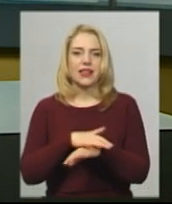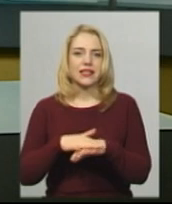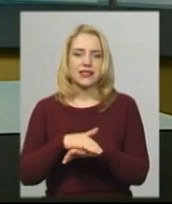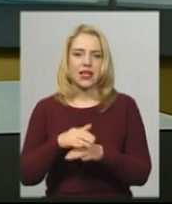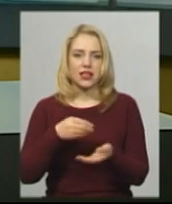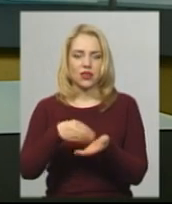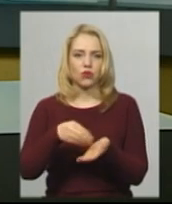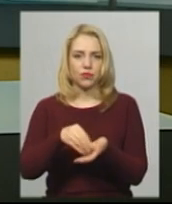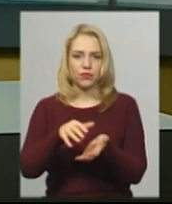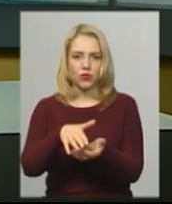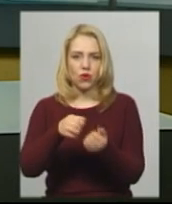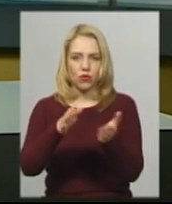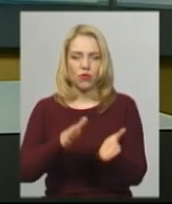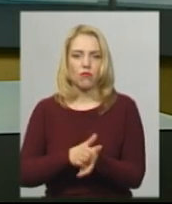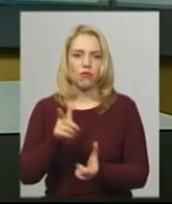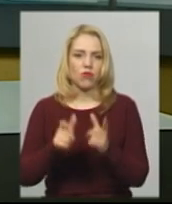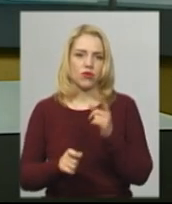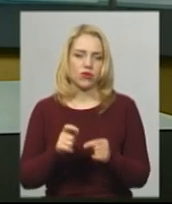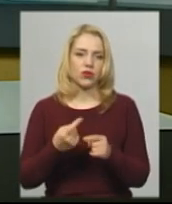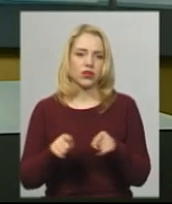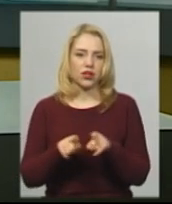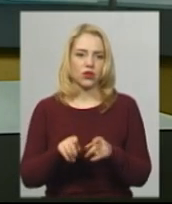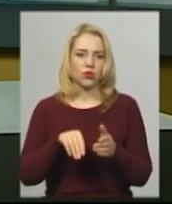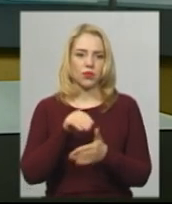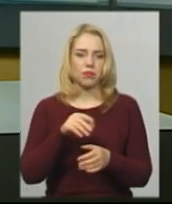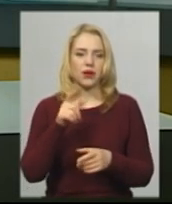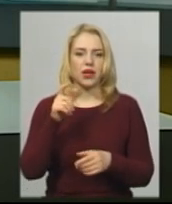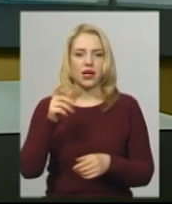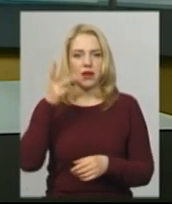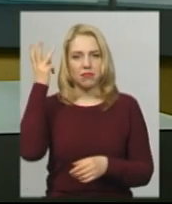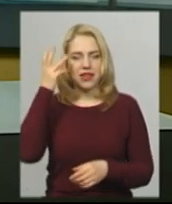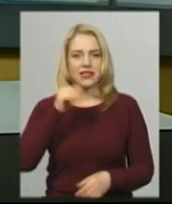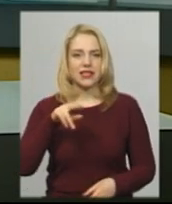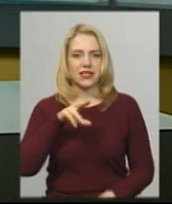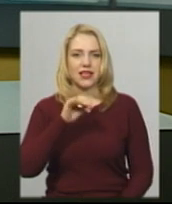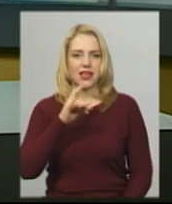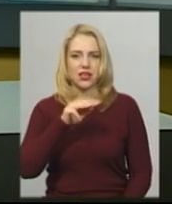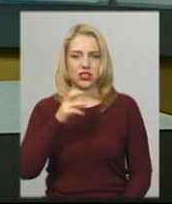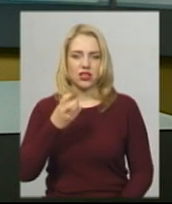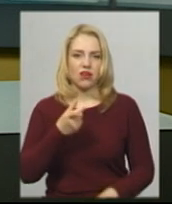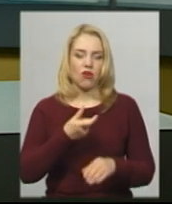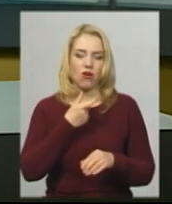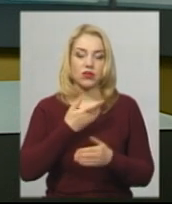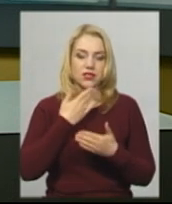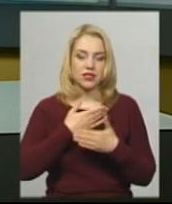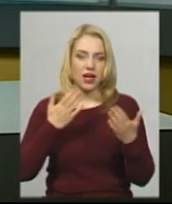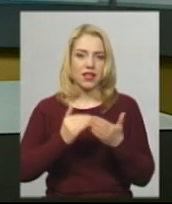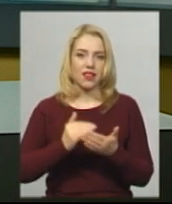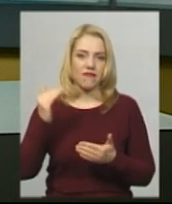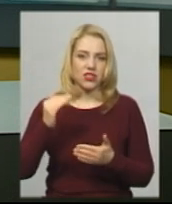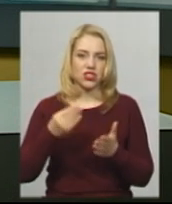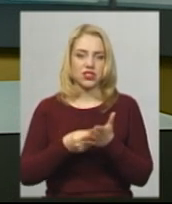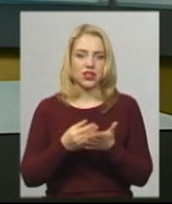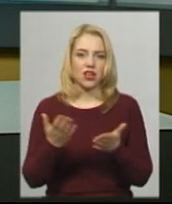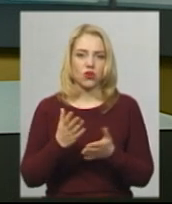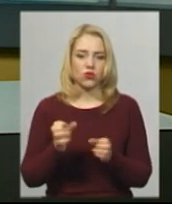У Стріхівцях його купують переробні підприємства Хмельницького і Деражні. Остання найвища ціна, за якою селяни здавали